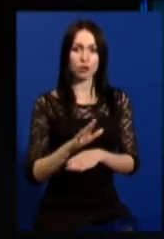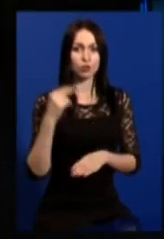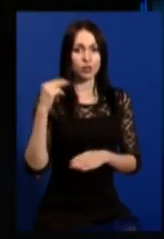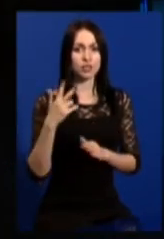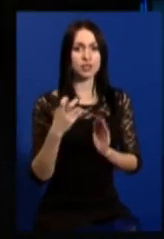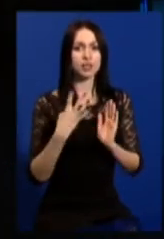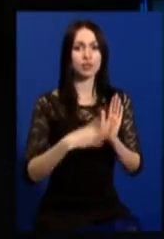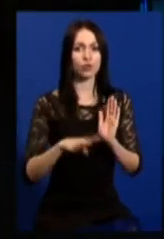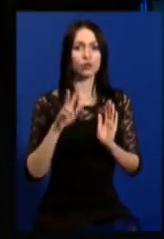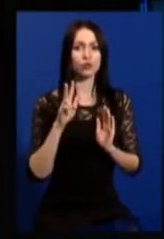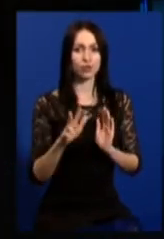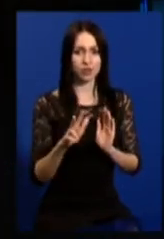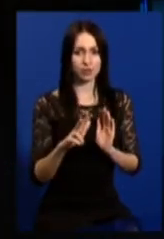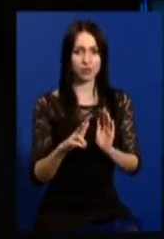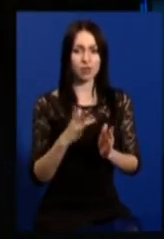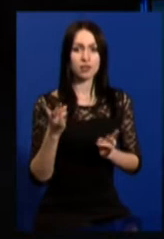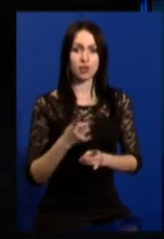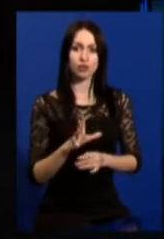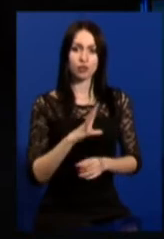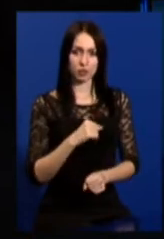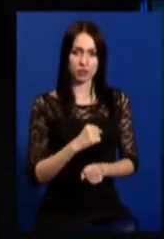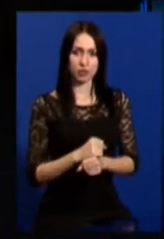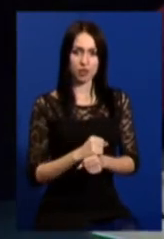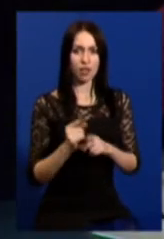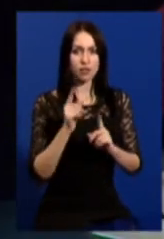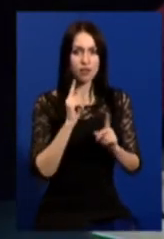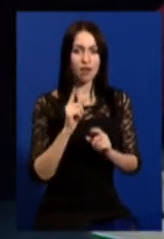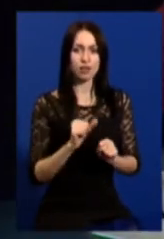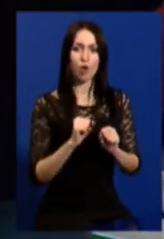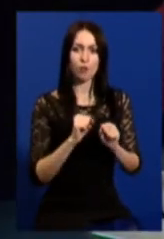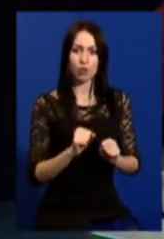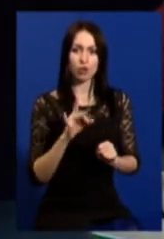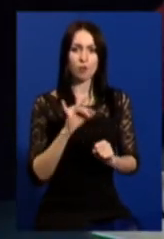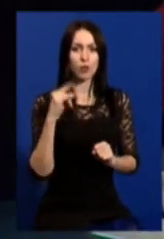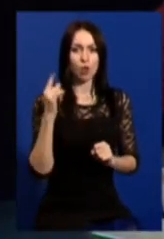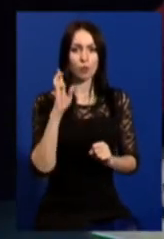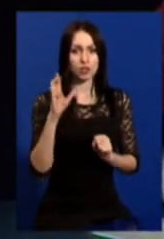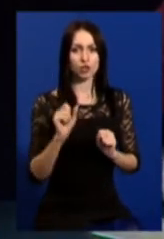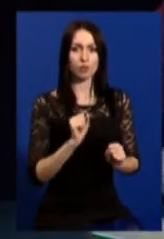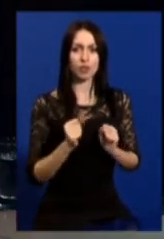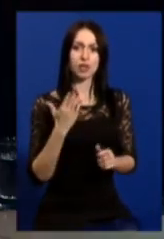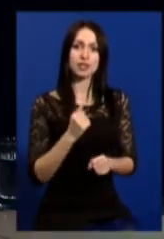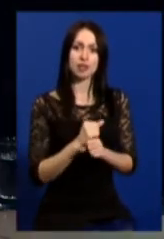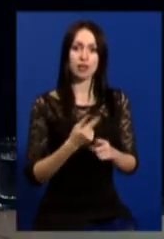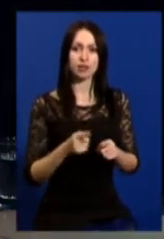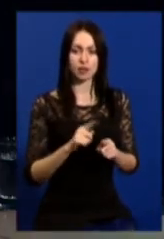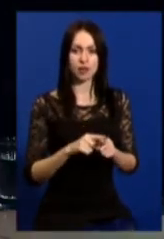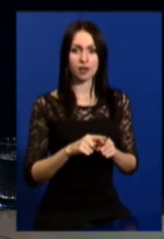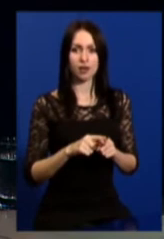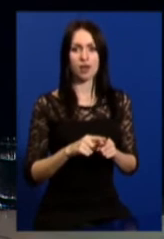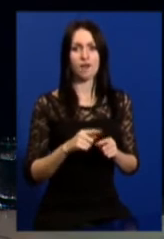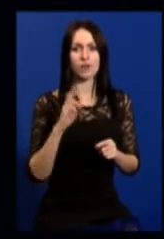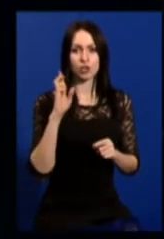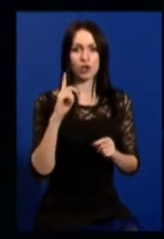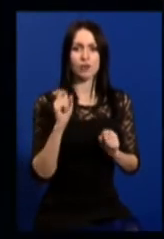393 мають бути створені Ради оборони при облдержадміністраціях. Чи створена така при Харківській обласній державній